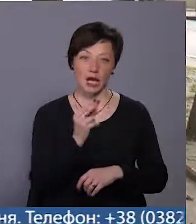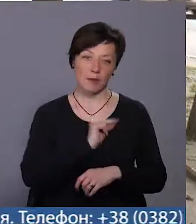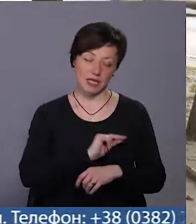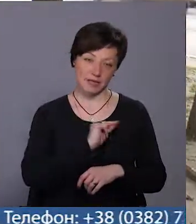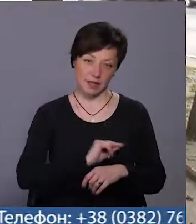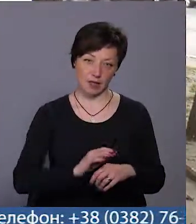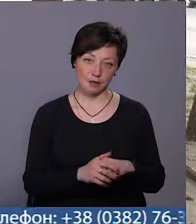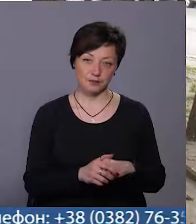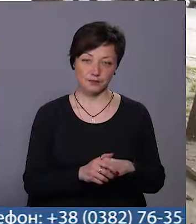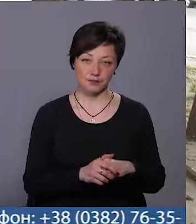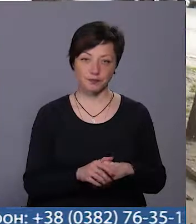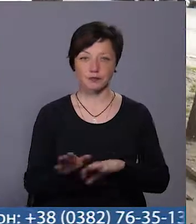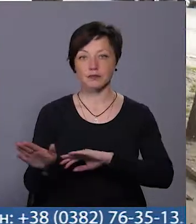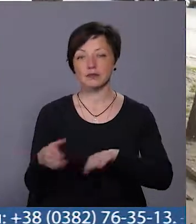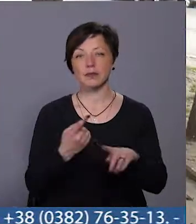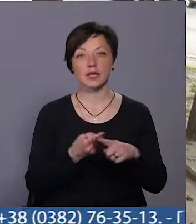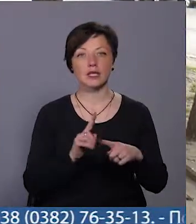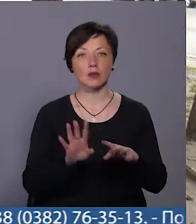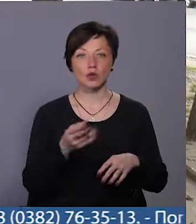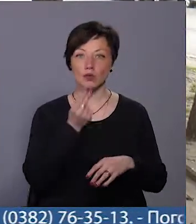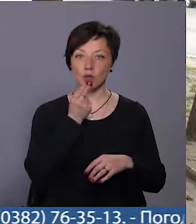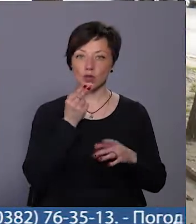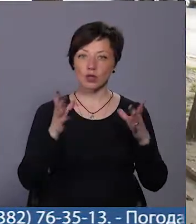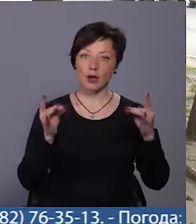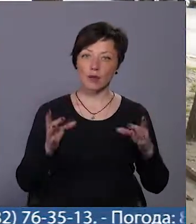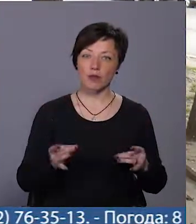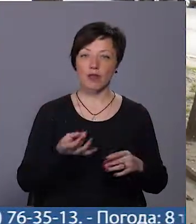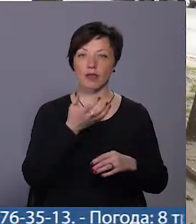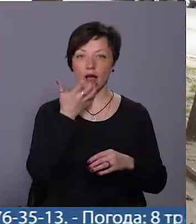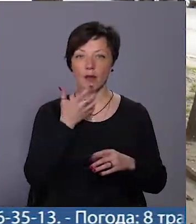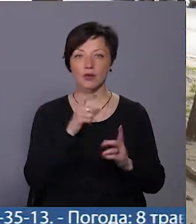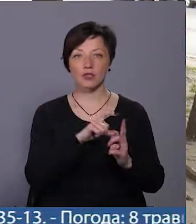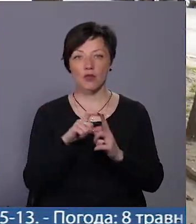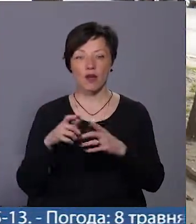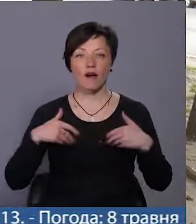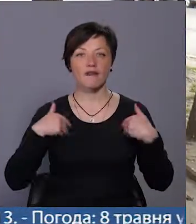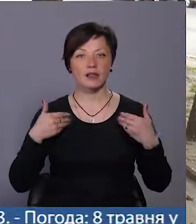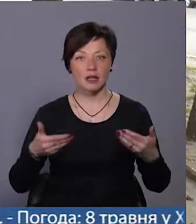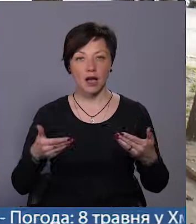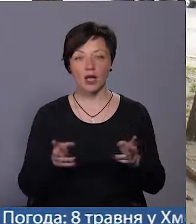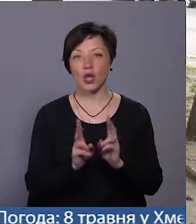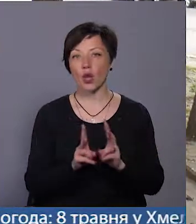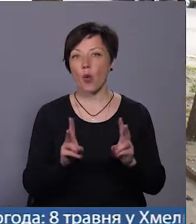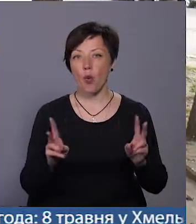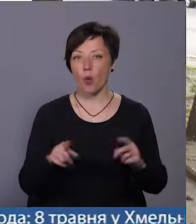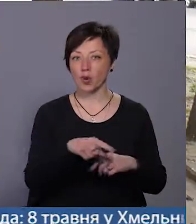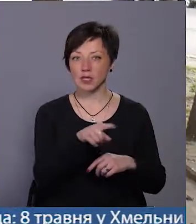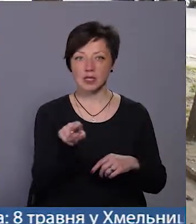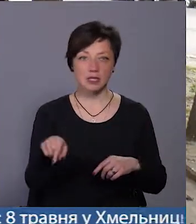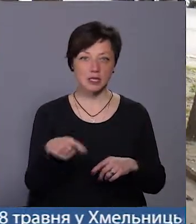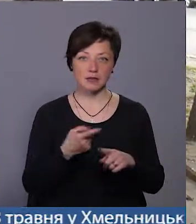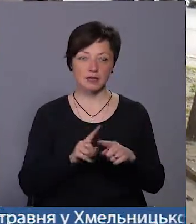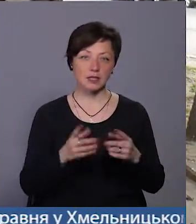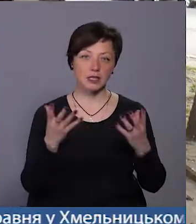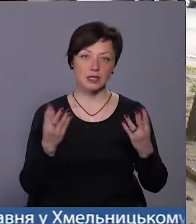будуть продуктові набори, це будуть теплі слова, будуть вітання. Нікого із них в ці